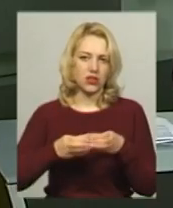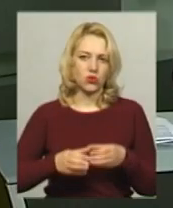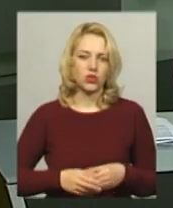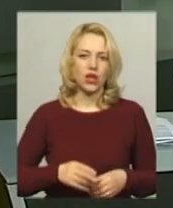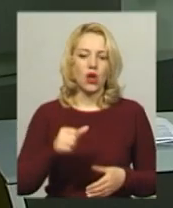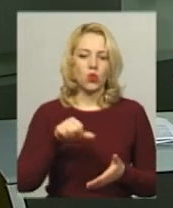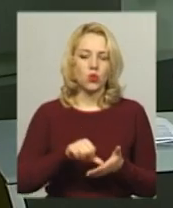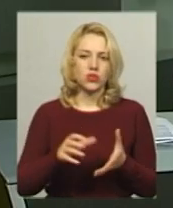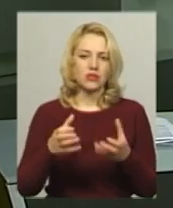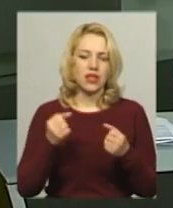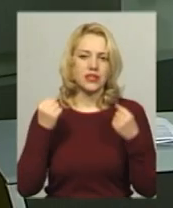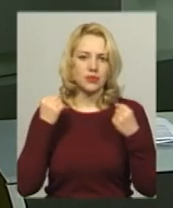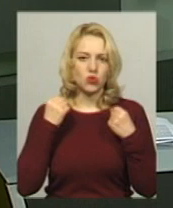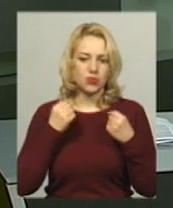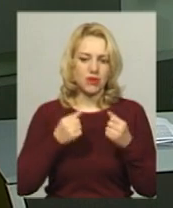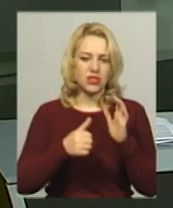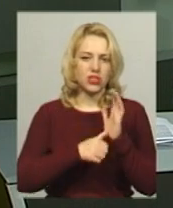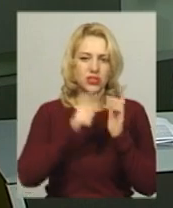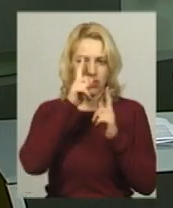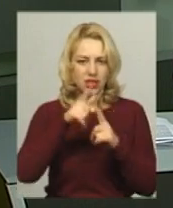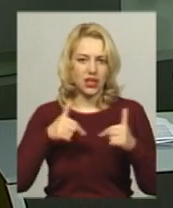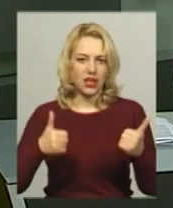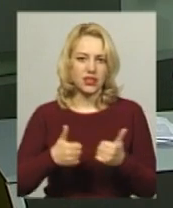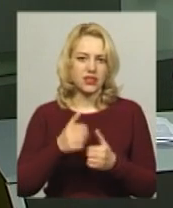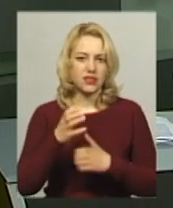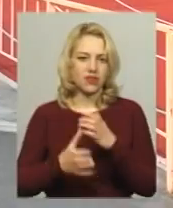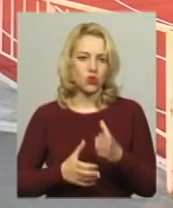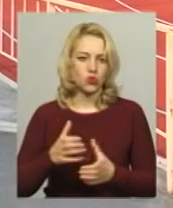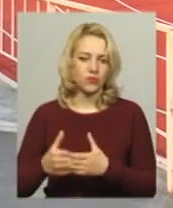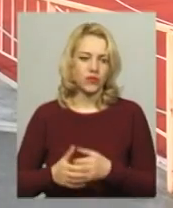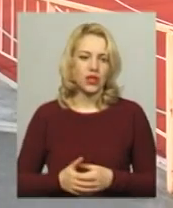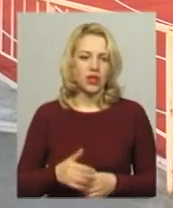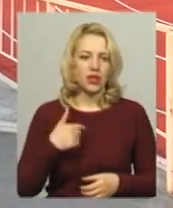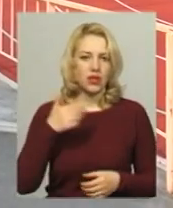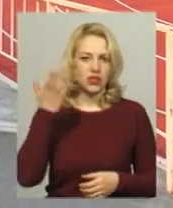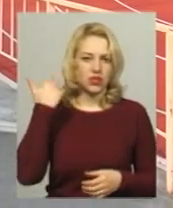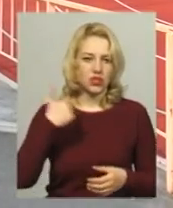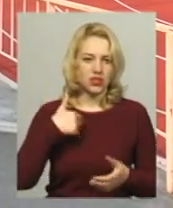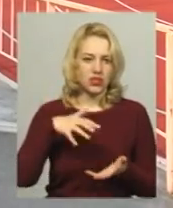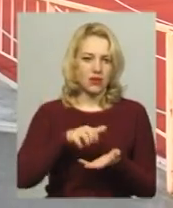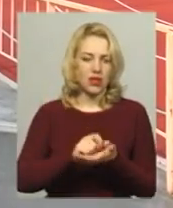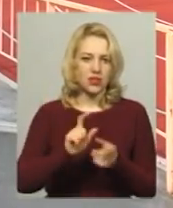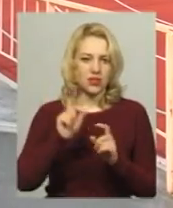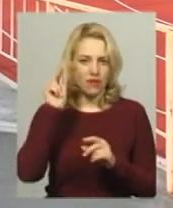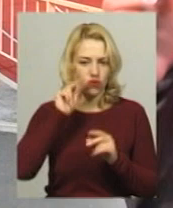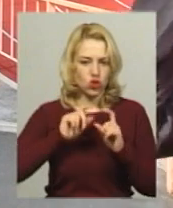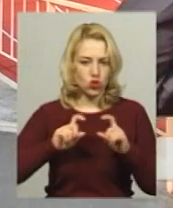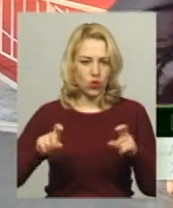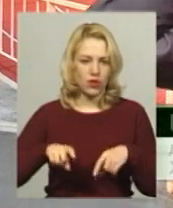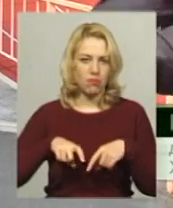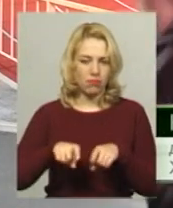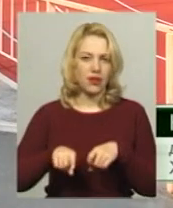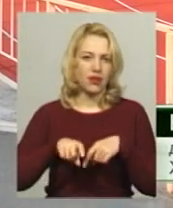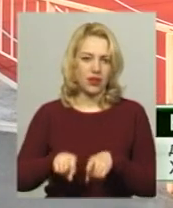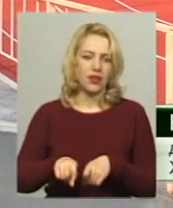Участь взяли спортсмени шести країн світу. «Раніше я займалася в школі, бігала, але